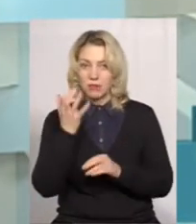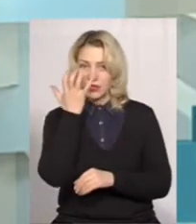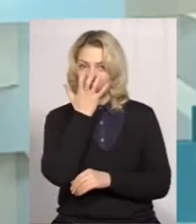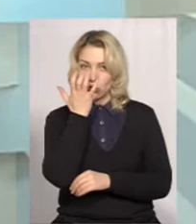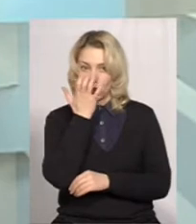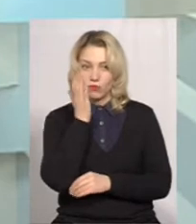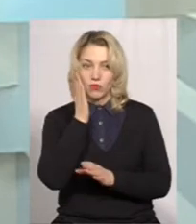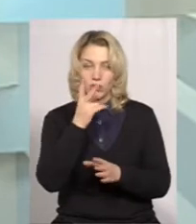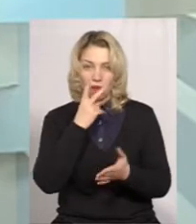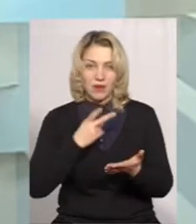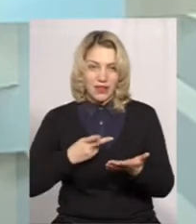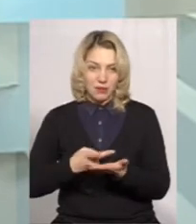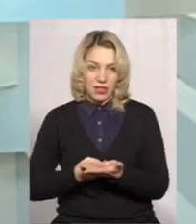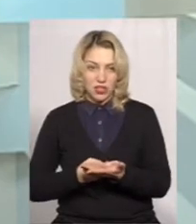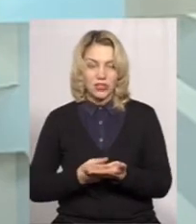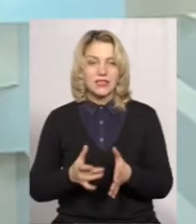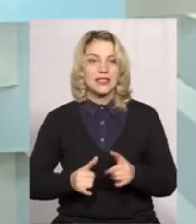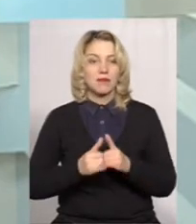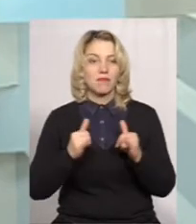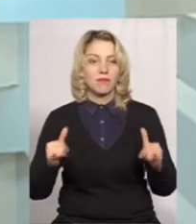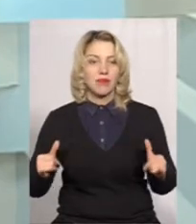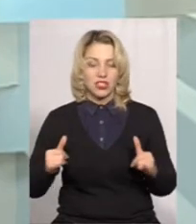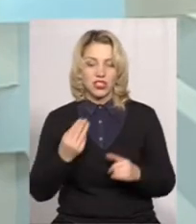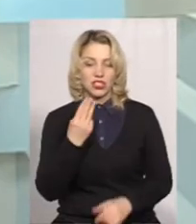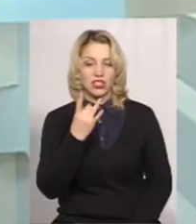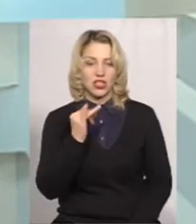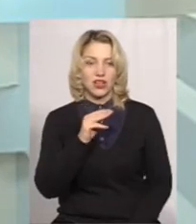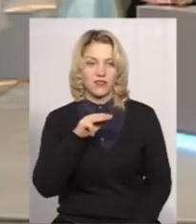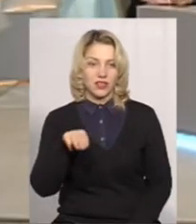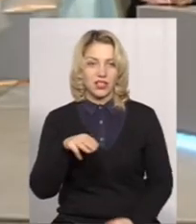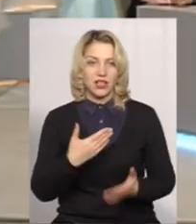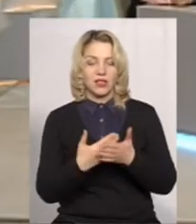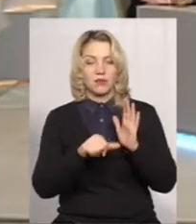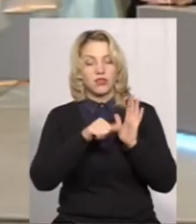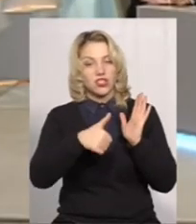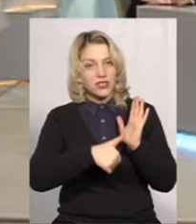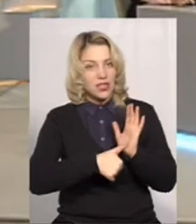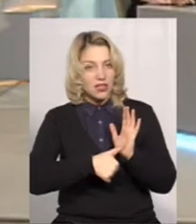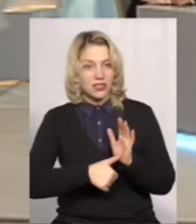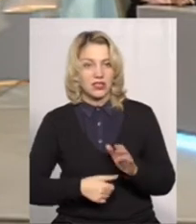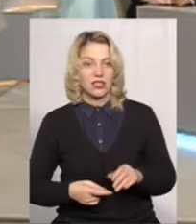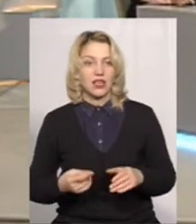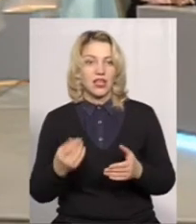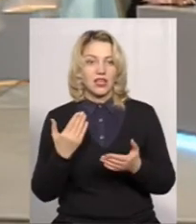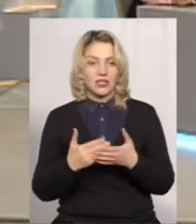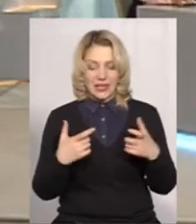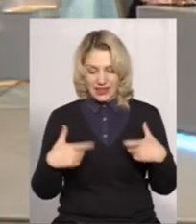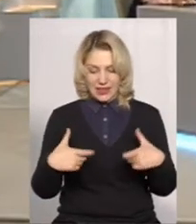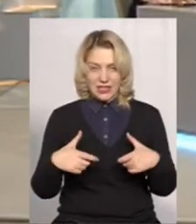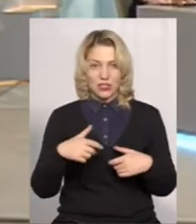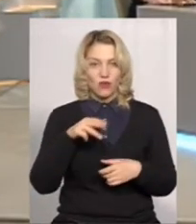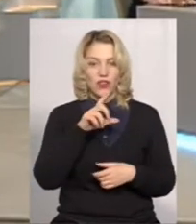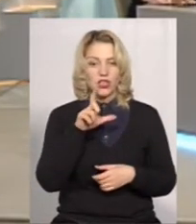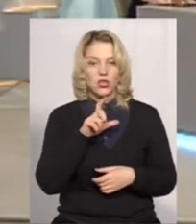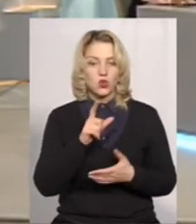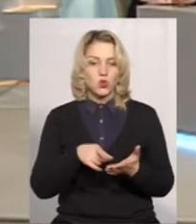зором, буде передбачений збільшений шрифт 16, наприклад. Зрозуміло, такий тестовий зошит